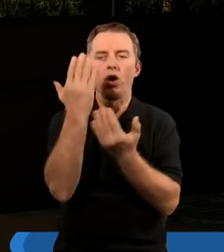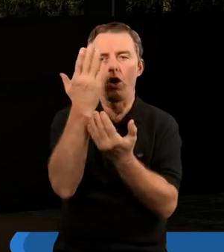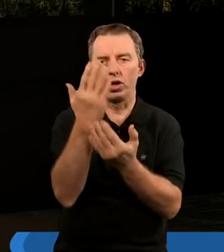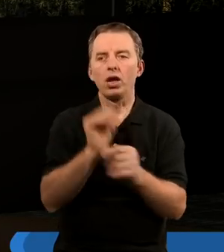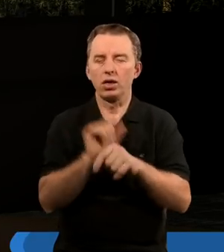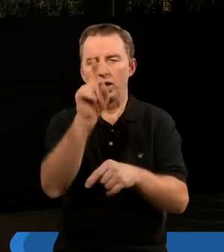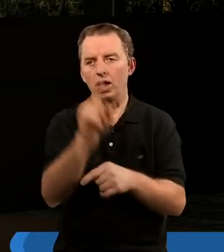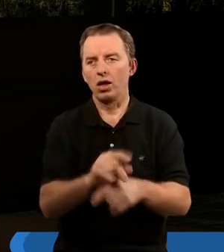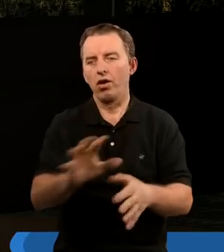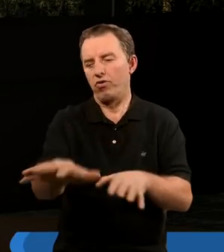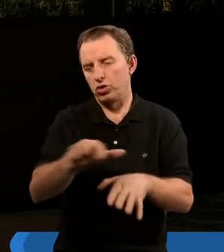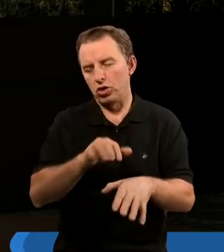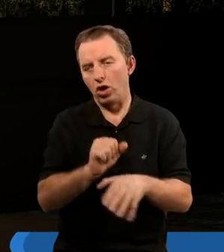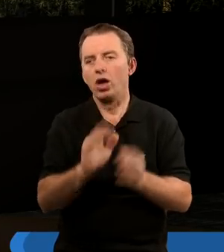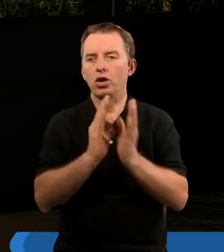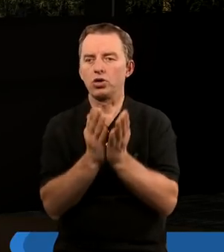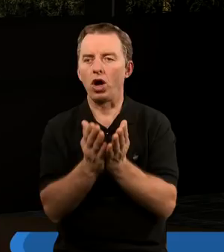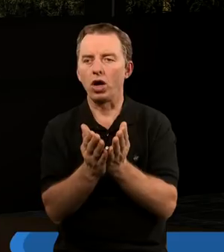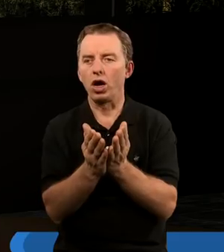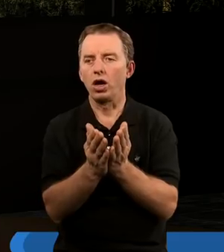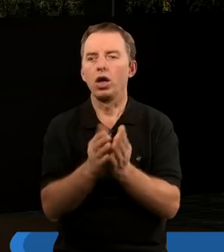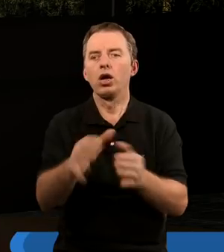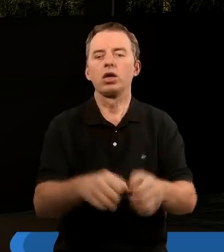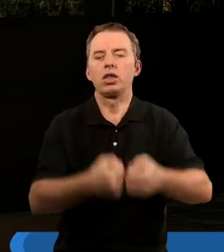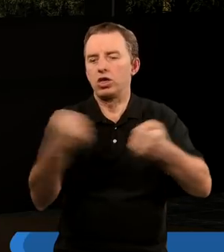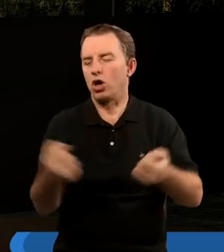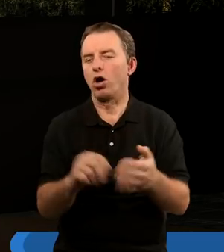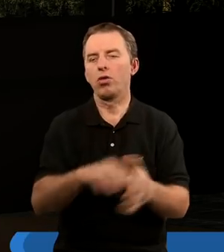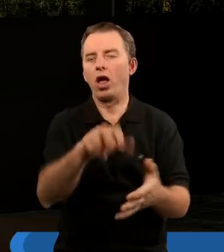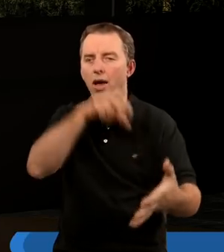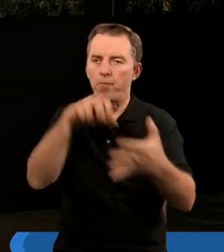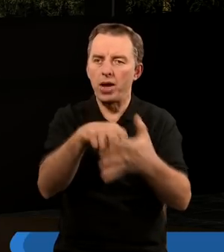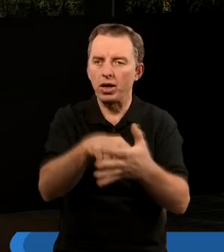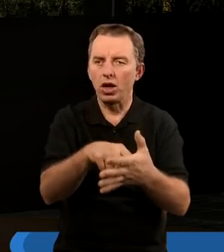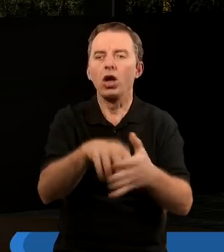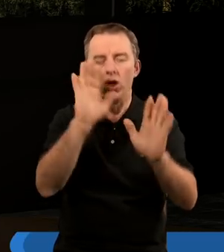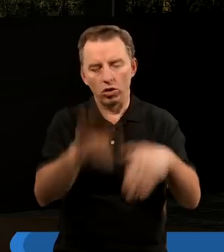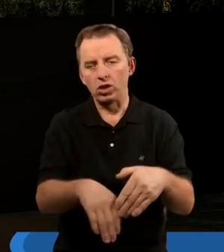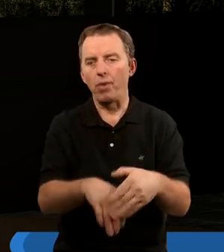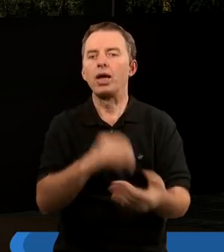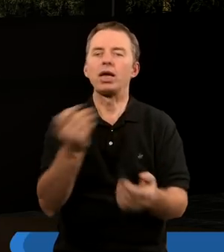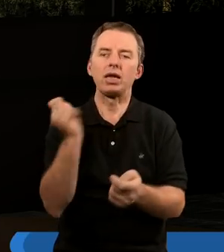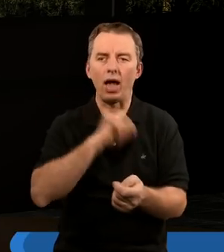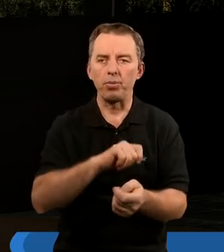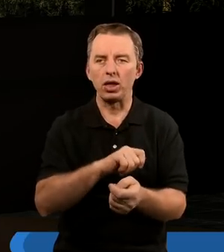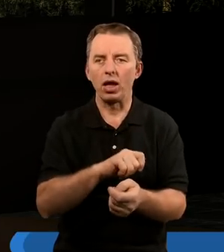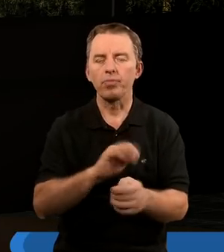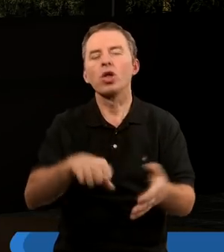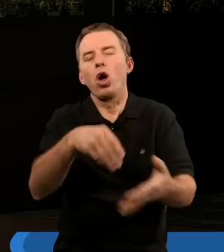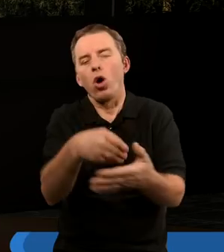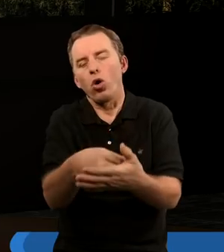Godzień jesteś wziąć księgę i zdjąć jej pieczęć, ponieważ zostałeś zabity i